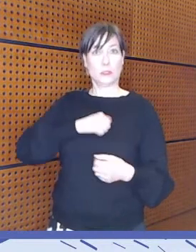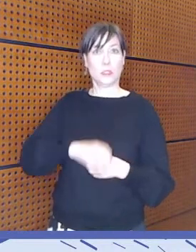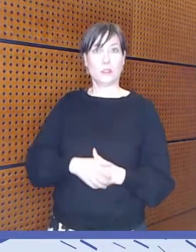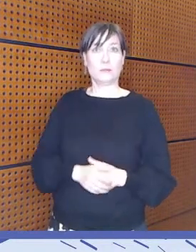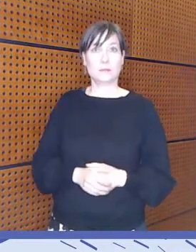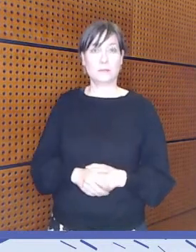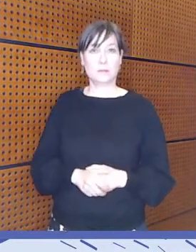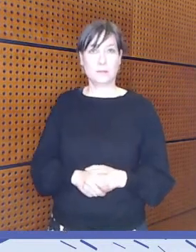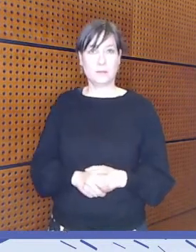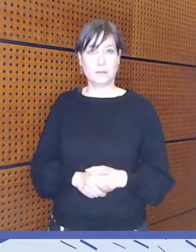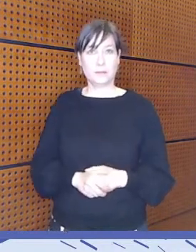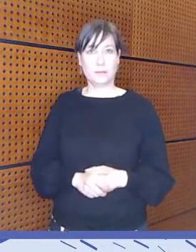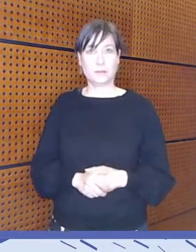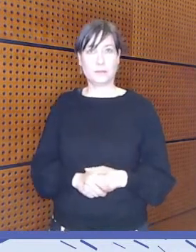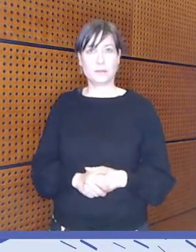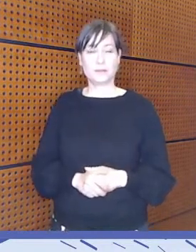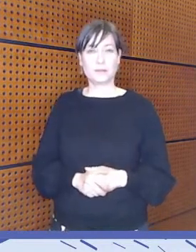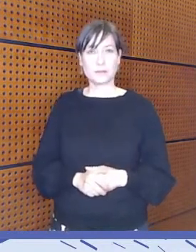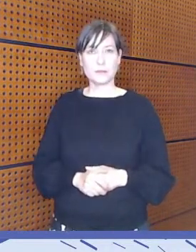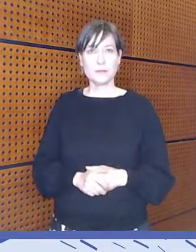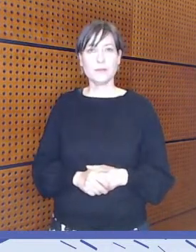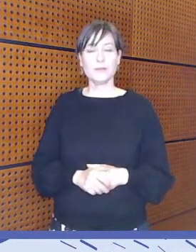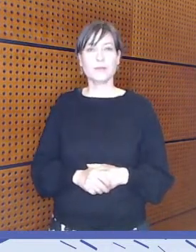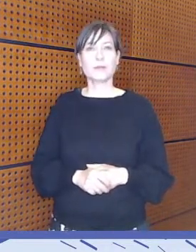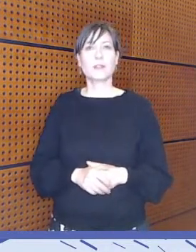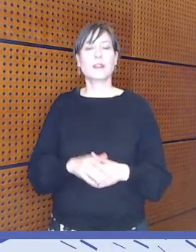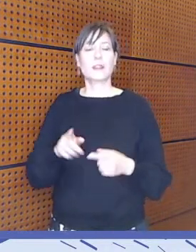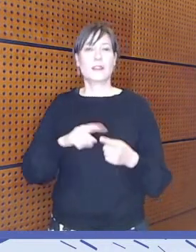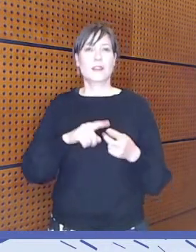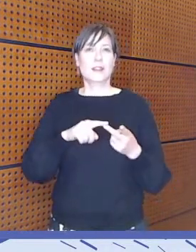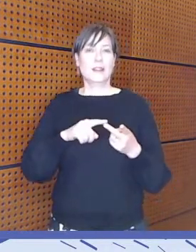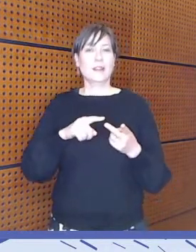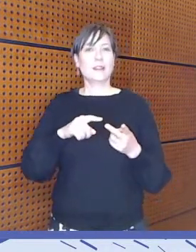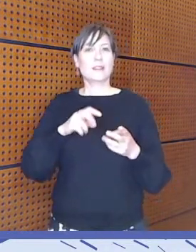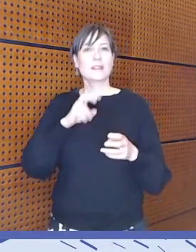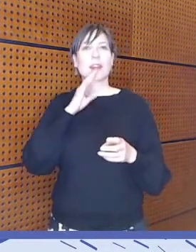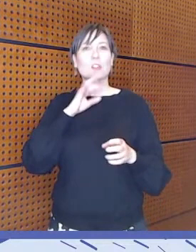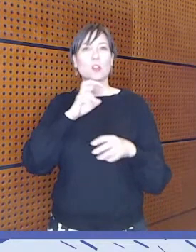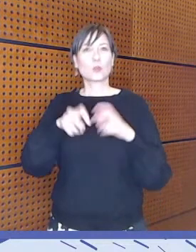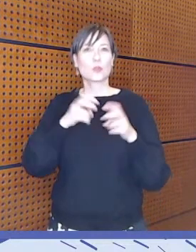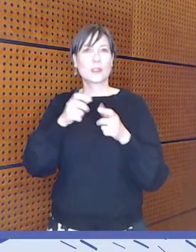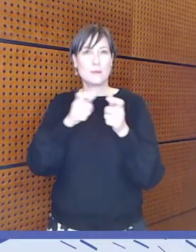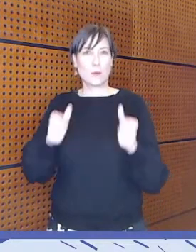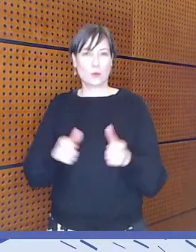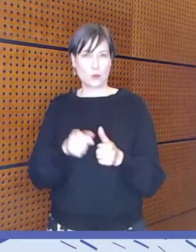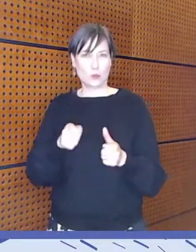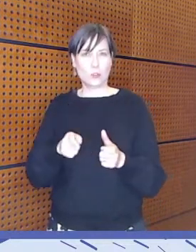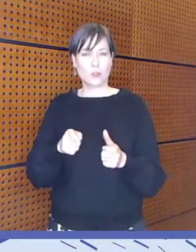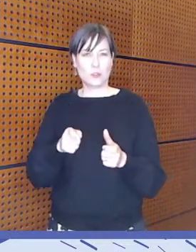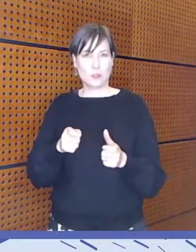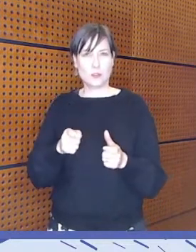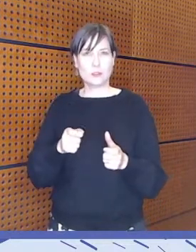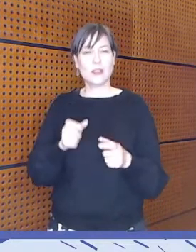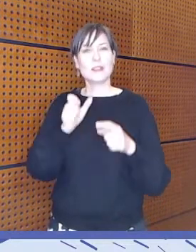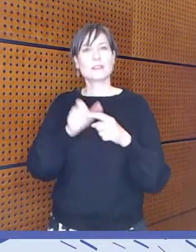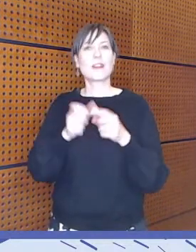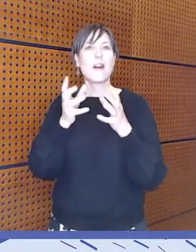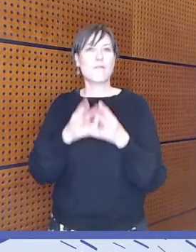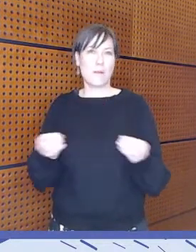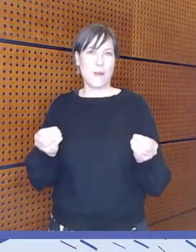Sitten kerron tutkimuksesta, joka tarkastelee sananvapautta alkuperäiskansujen